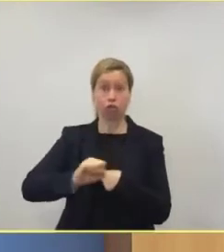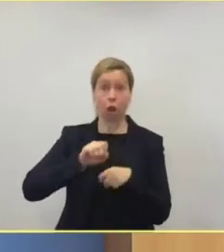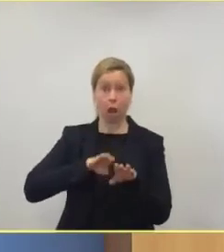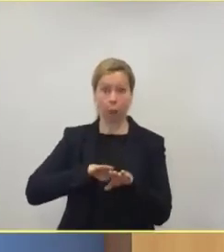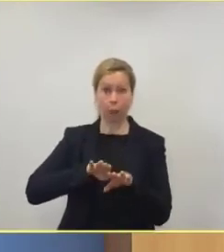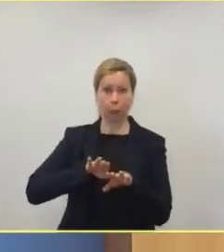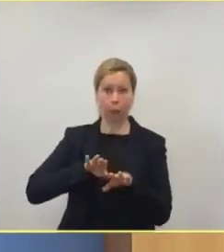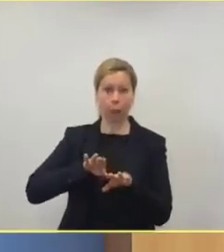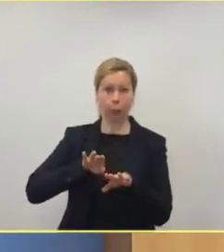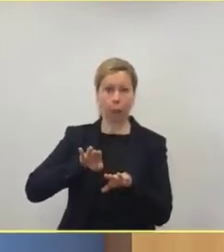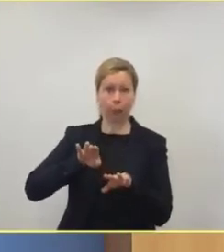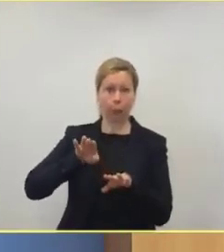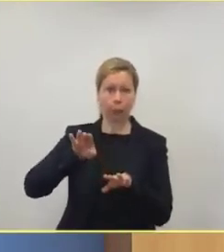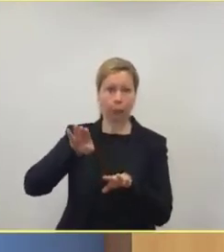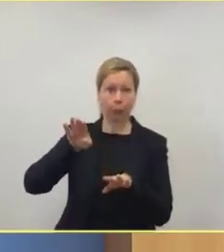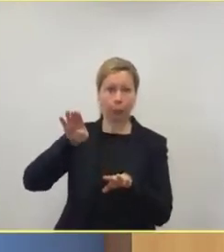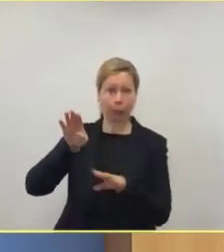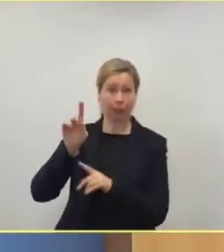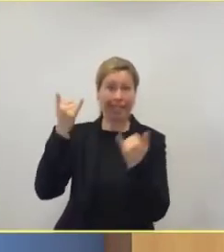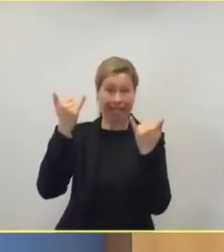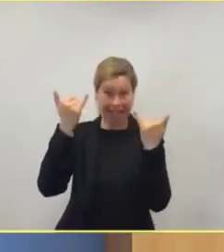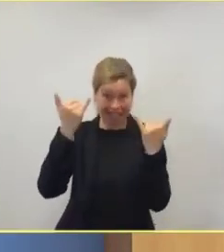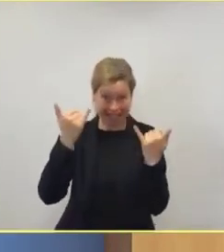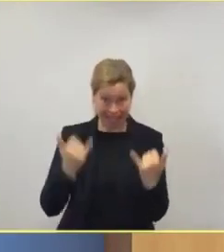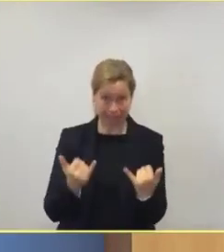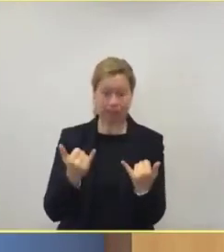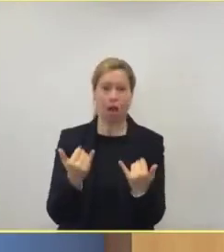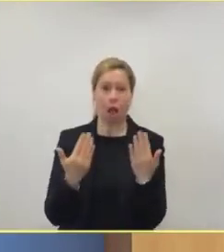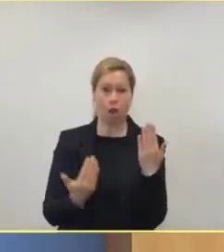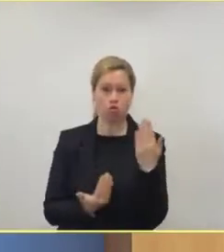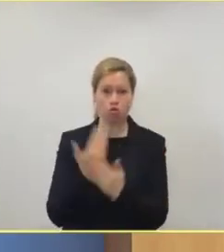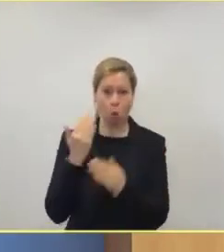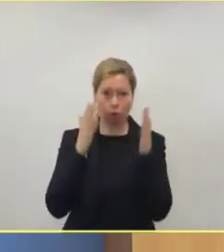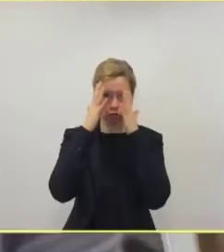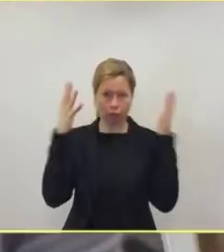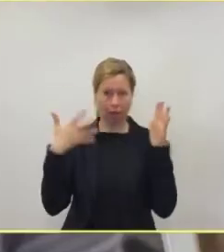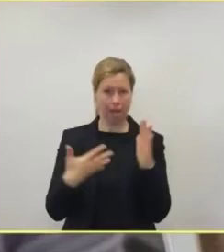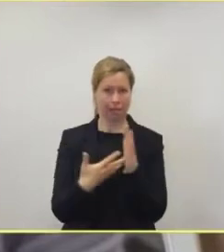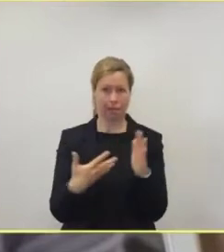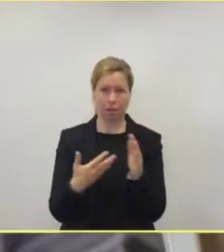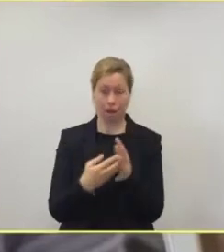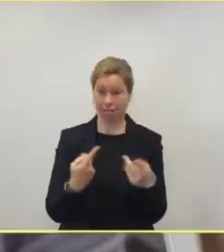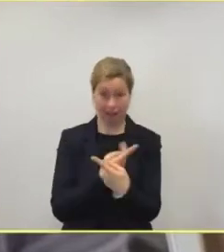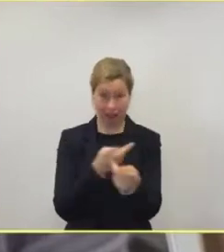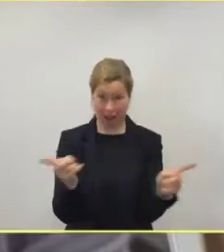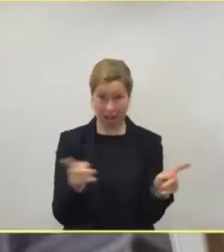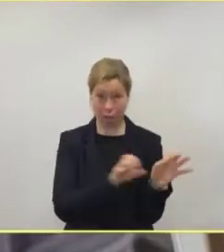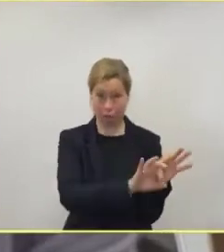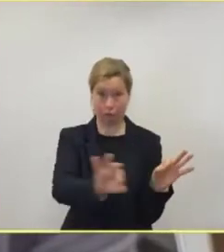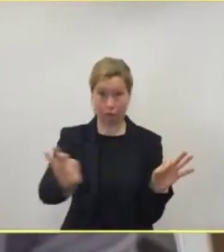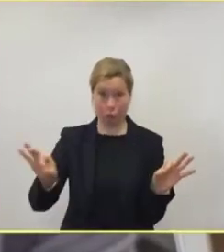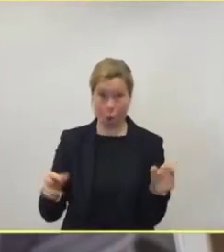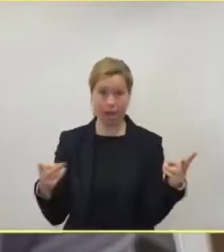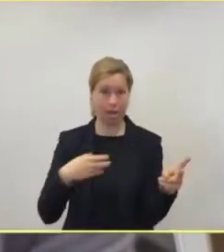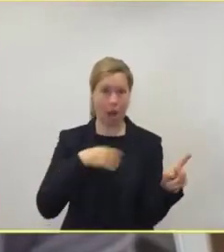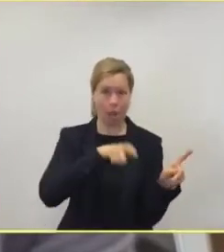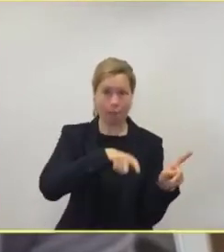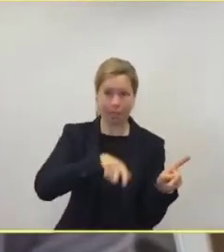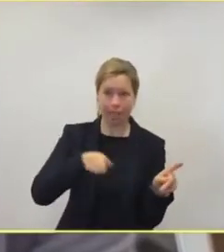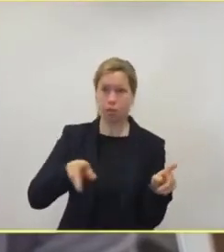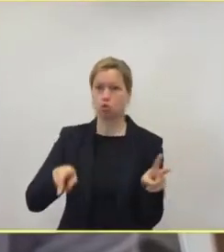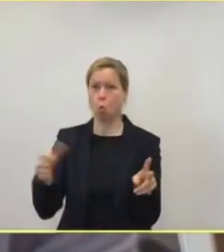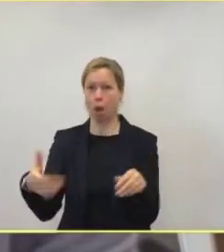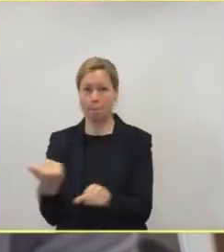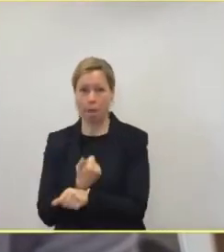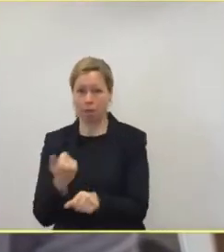diesen erneuten Stresstest benötigt keiner. Erst zum Schaden von Patientinnen, auch zum Schaden von Mitarbeitern. Eine